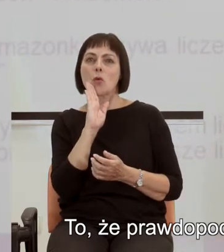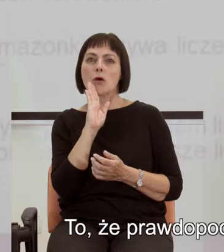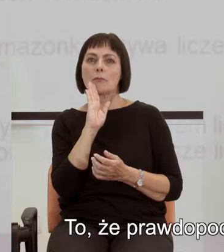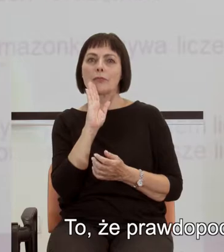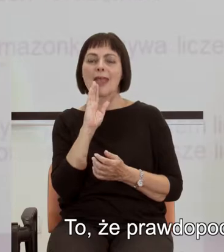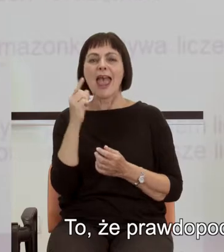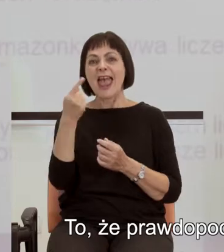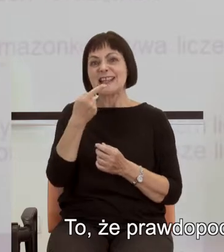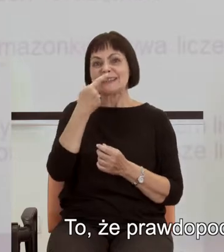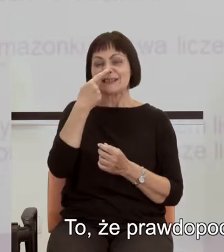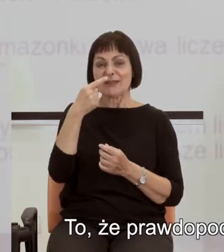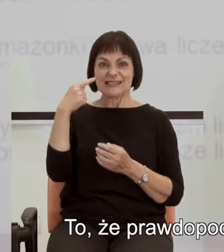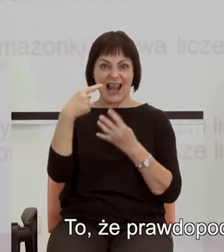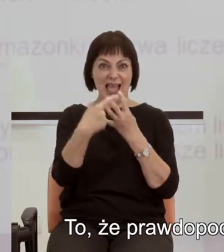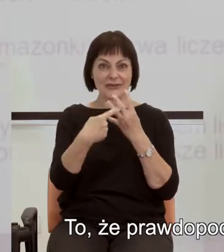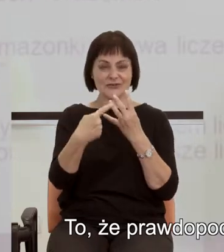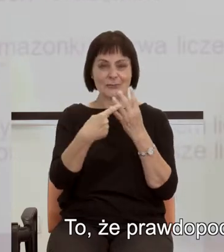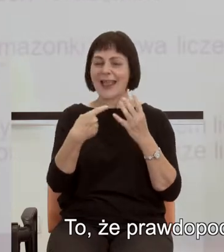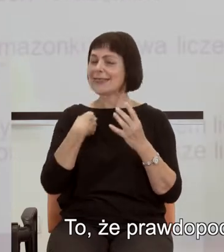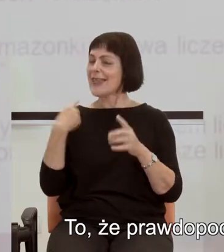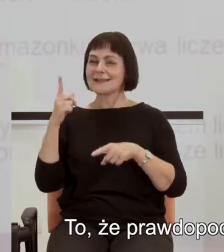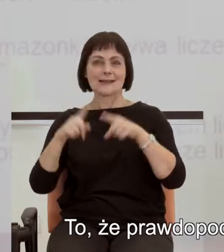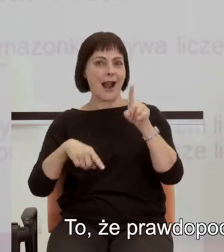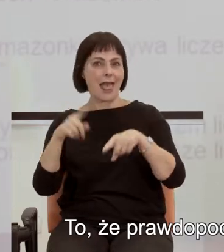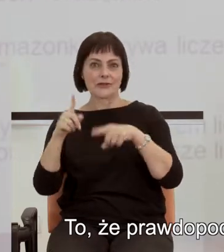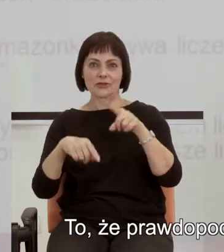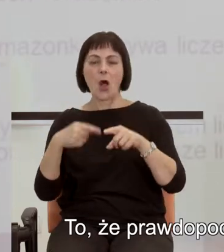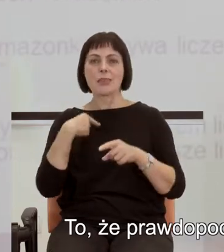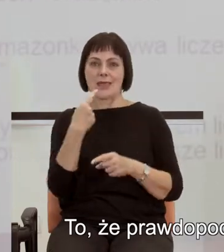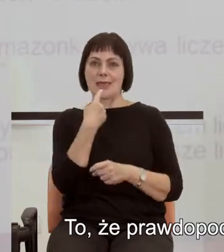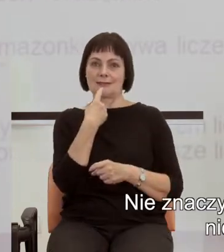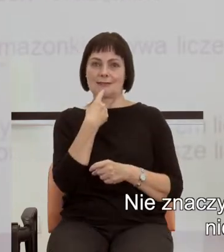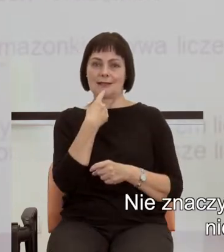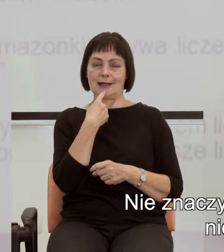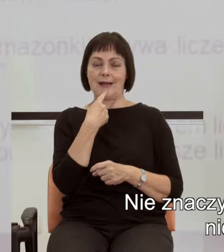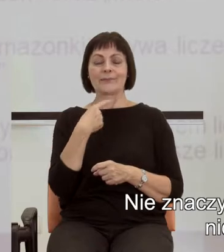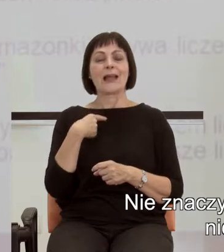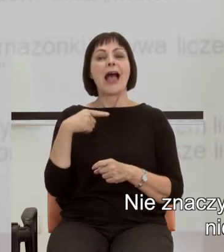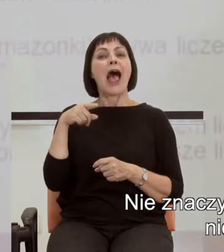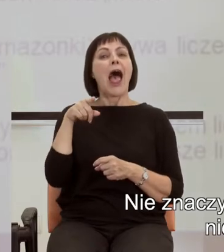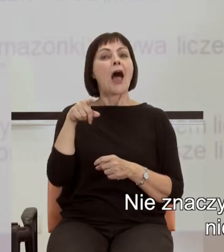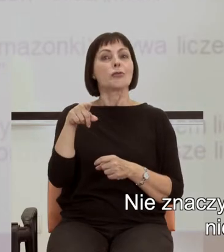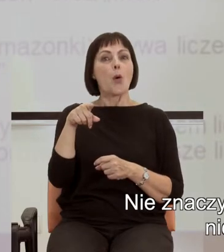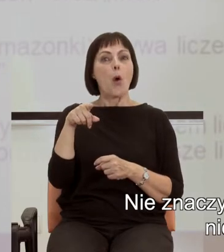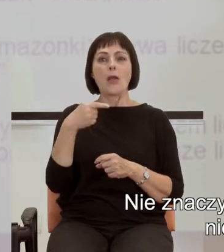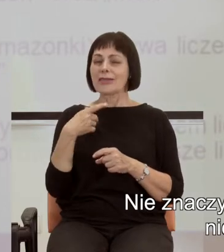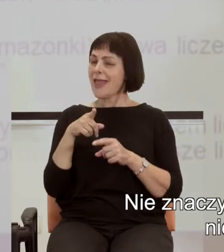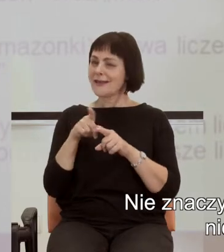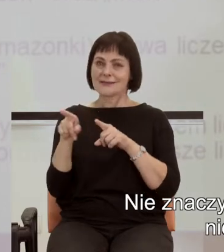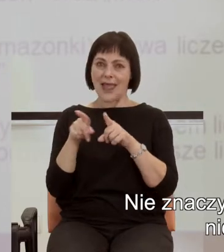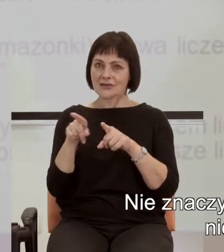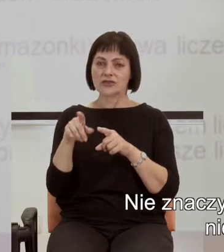zmysł liczby nie jest uzależniony od języka. Nie znaczy to oczywiście, że